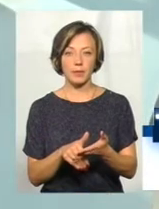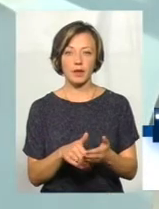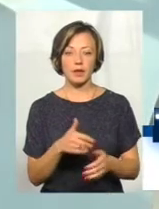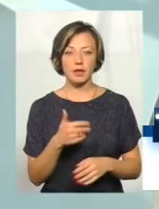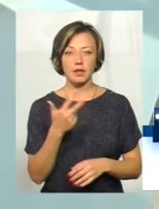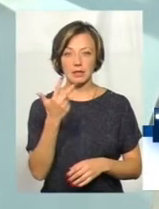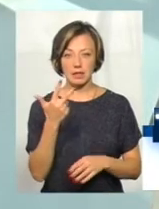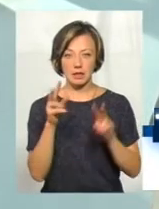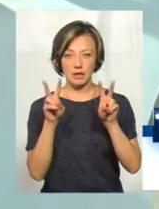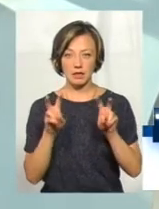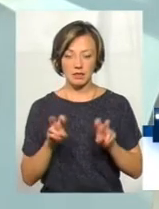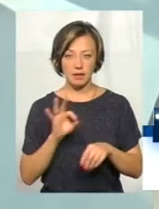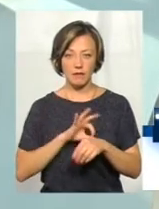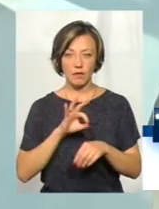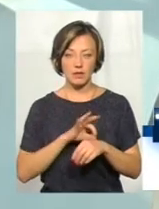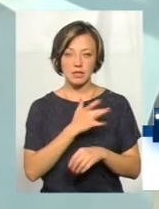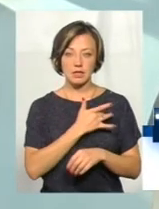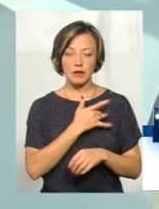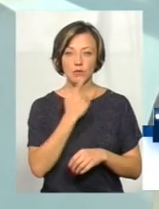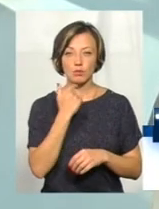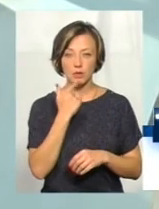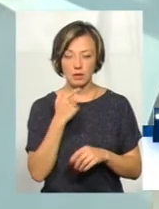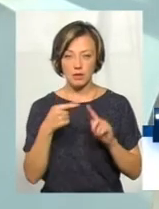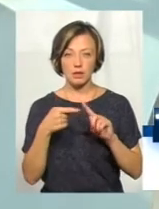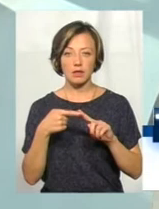нозології, три захворювання серцево-судинні,